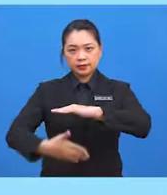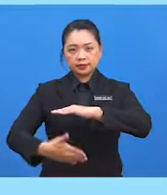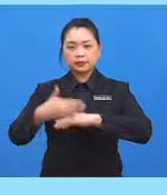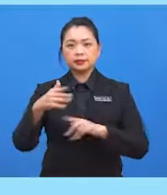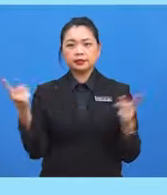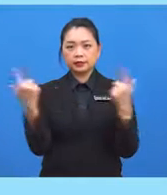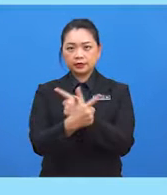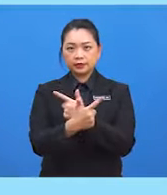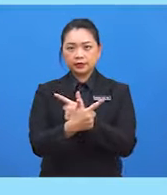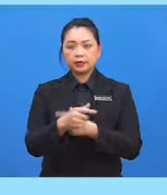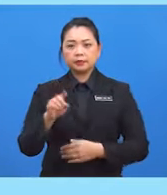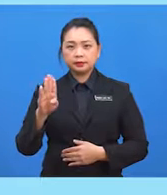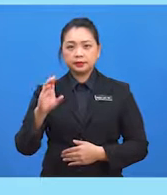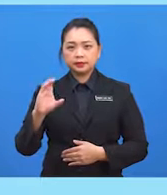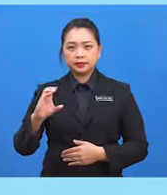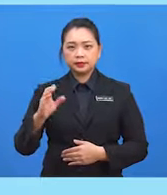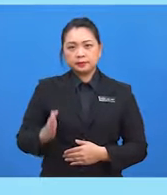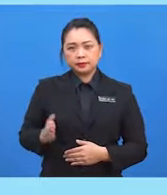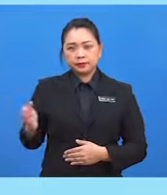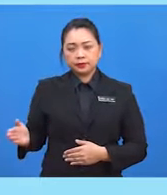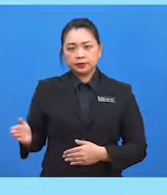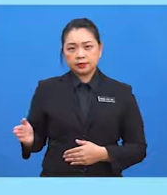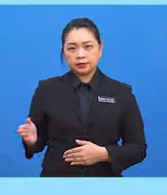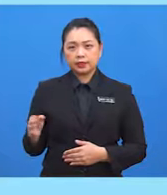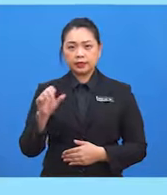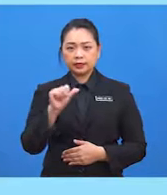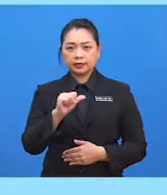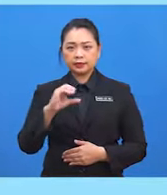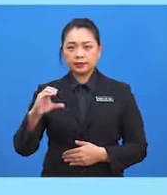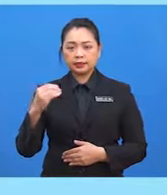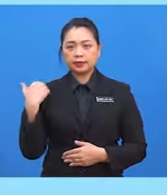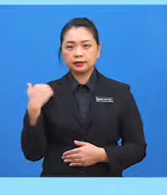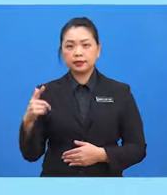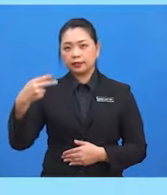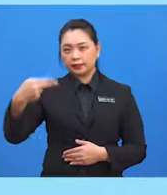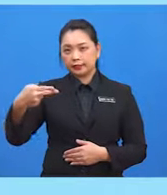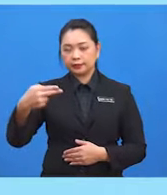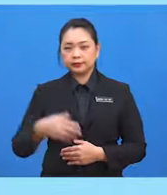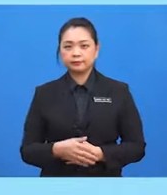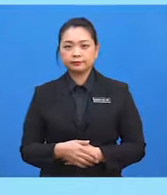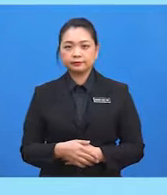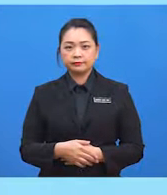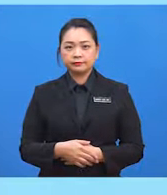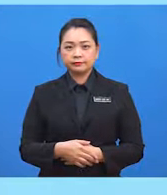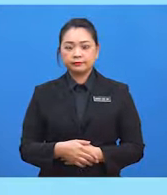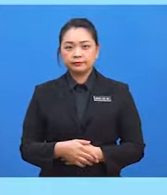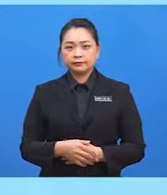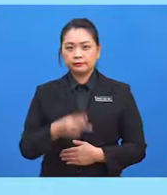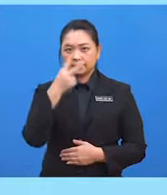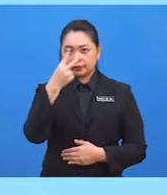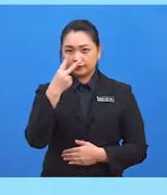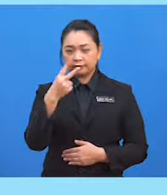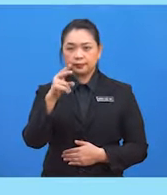adalah sisi bersebelahan dan A, C adalah hipotenius. Sinus